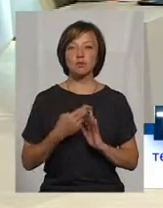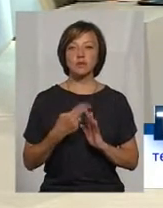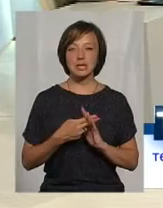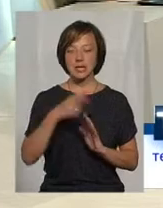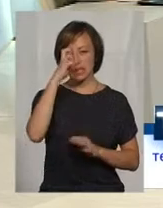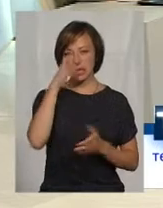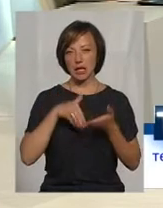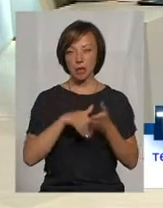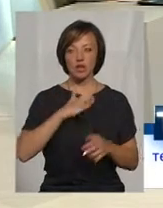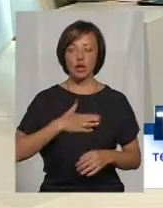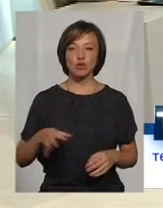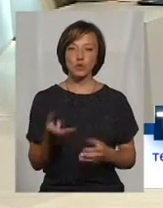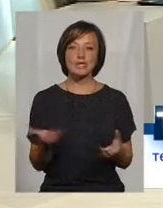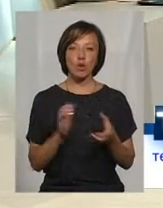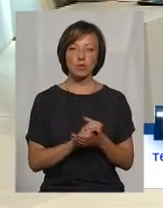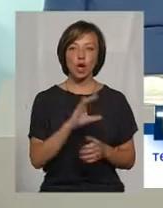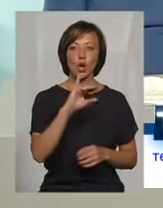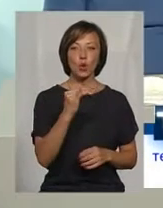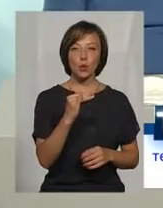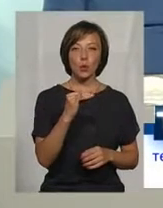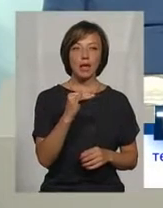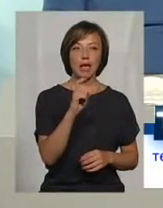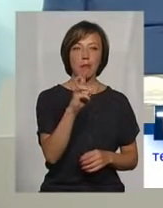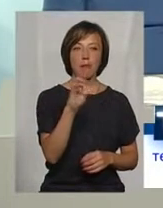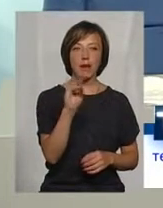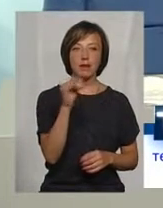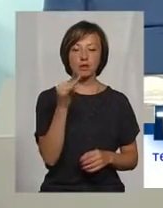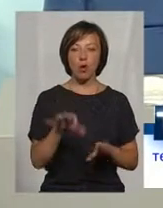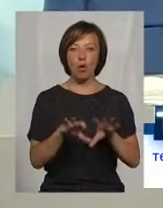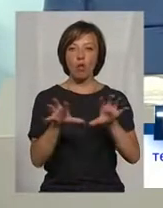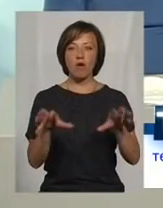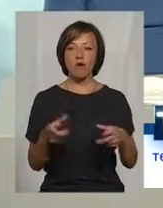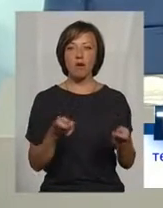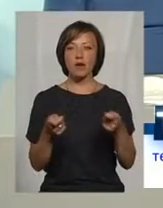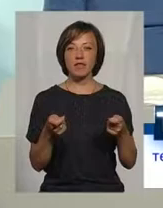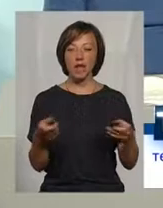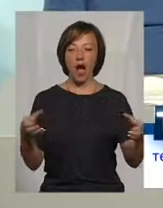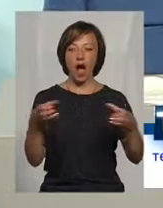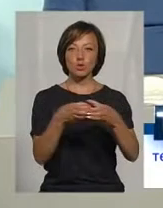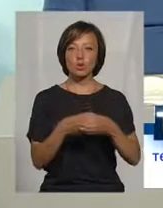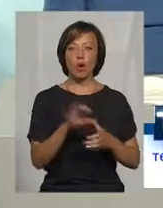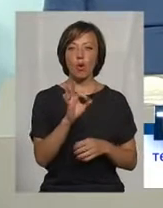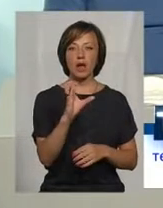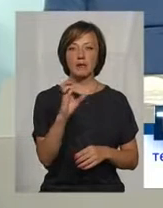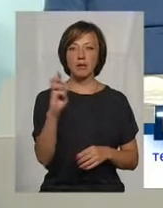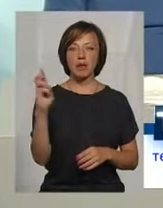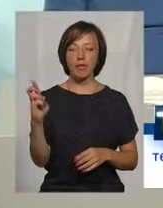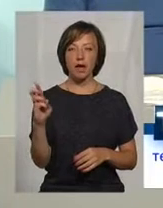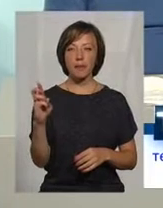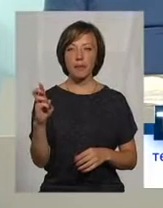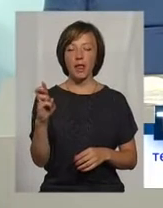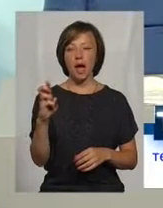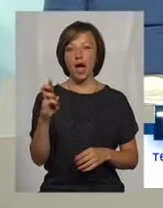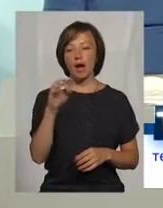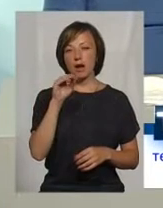нашій області. Отже, знайомтеся, Юрій Хмельницький, голова правління Хмельницької асоціації ОСББ, доцент Хмельницького національного